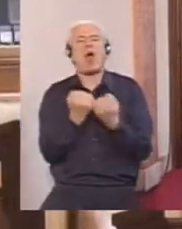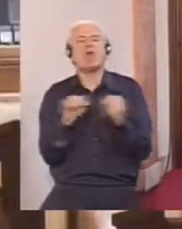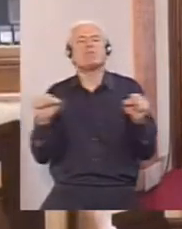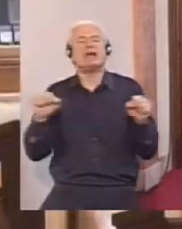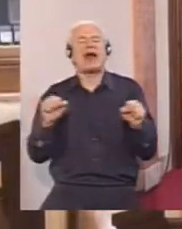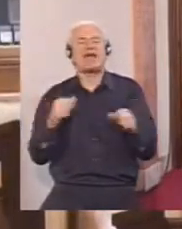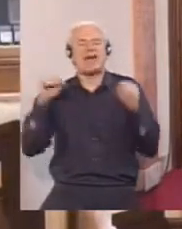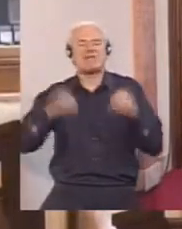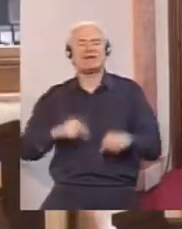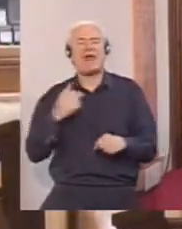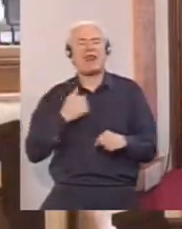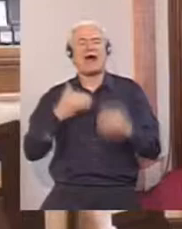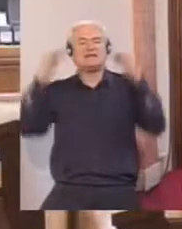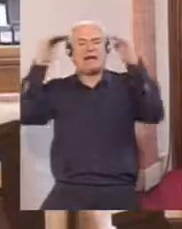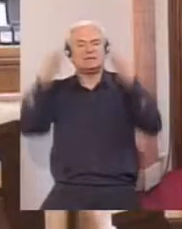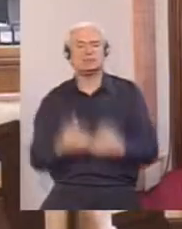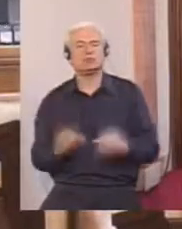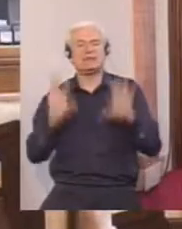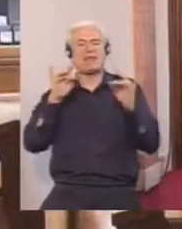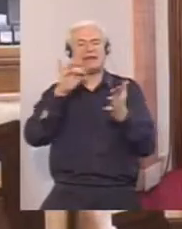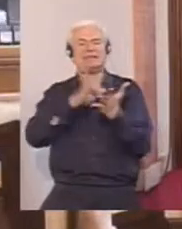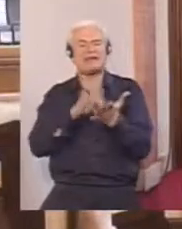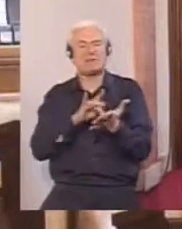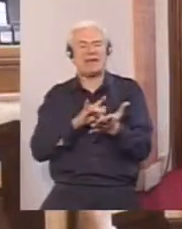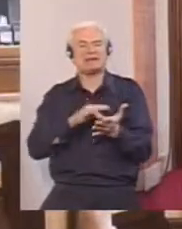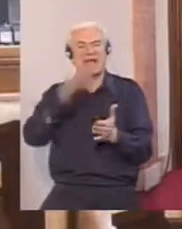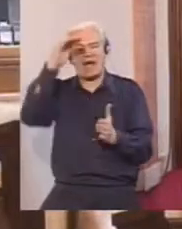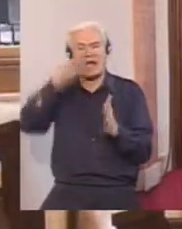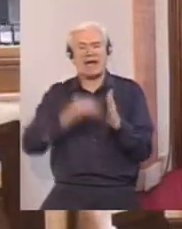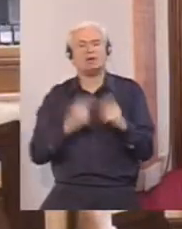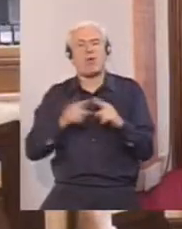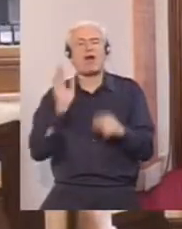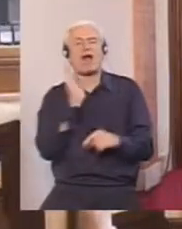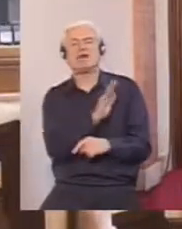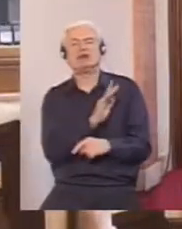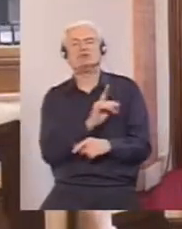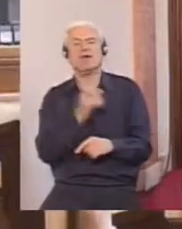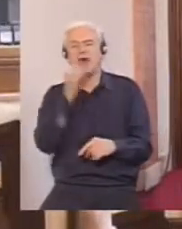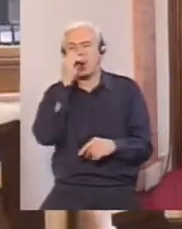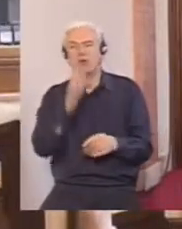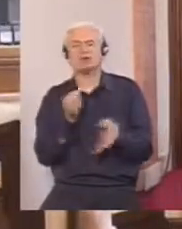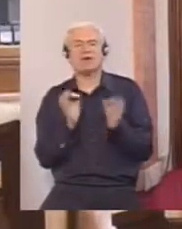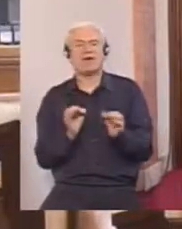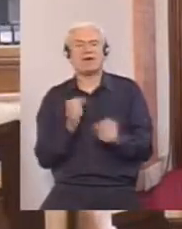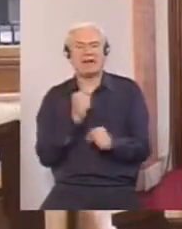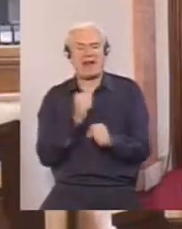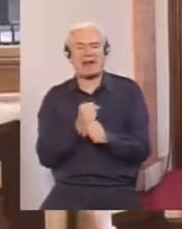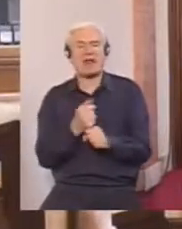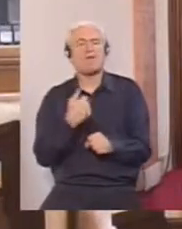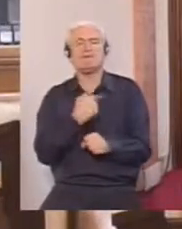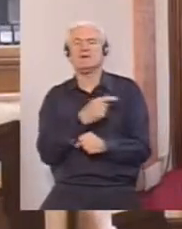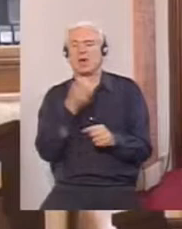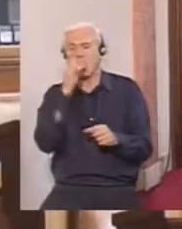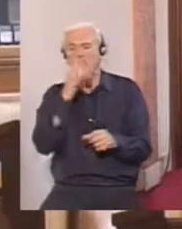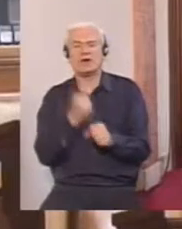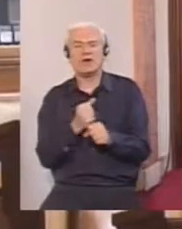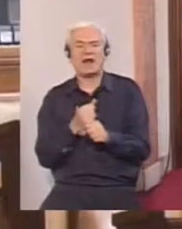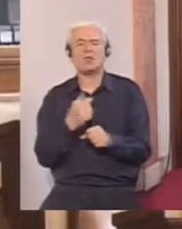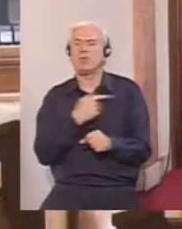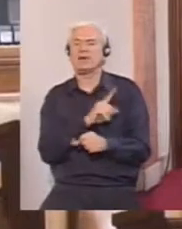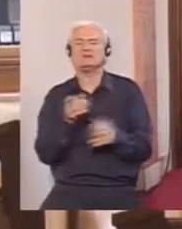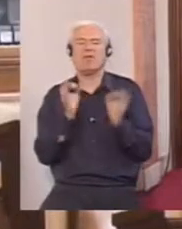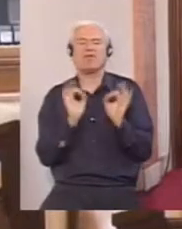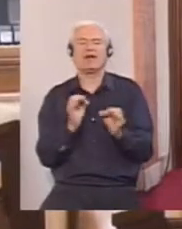pusti na svoje listi za deset mesta u protekle dve godine zbog vaše neefikasnosti. Mi smo neefikasna država, gospode.